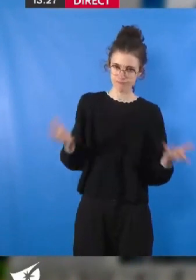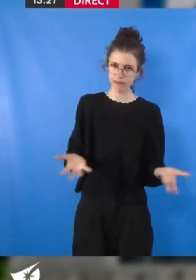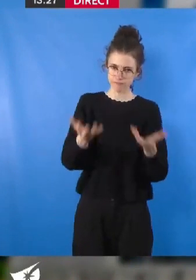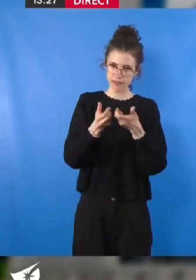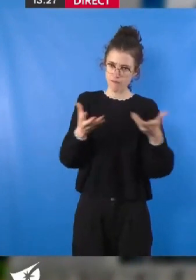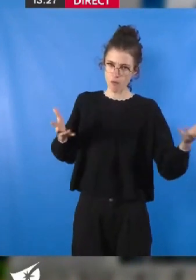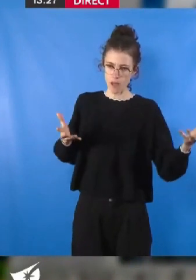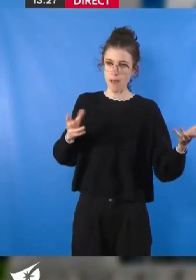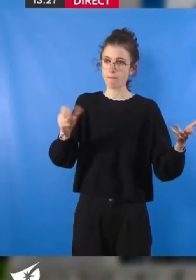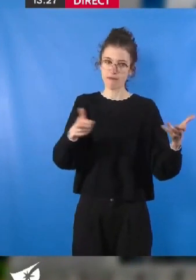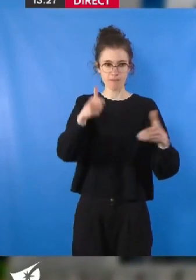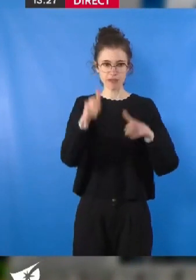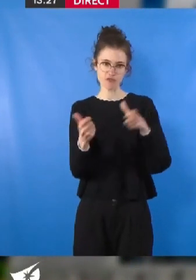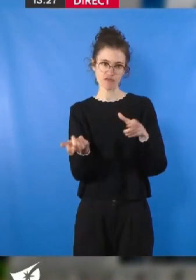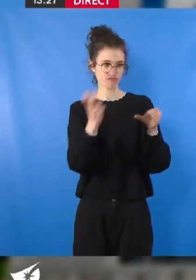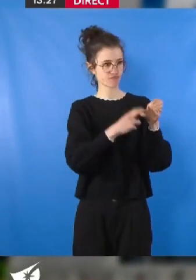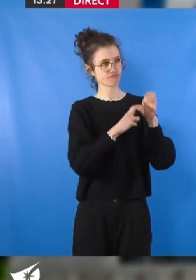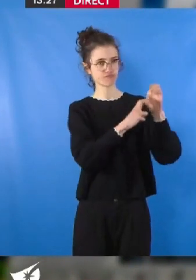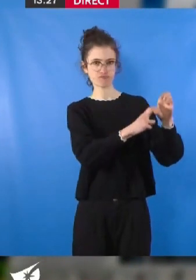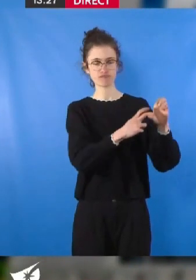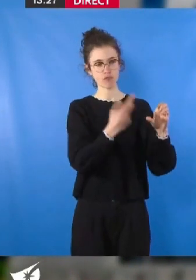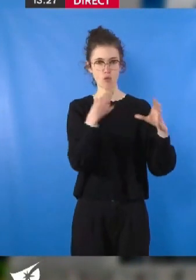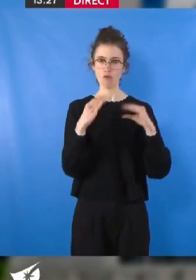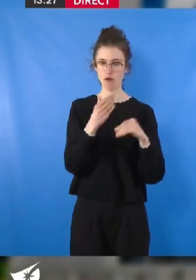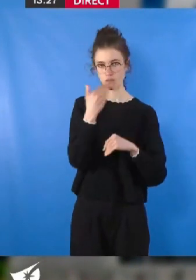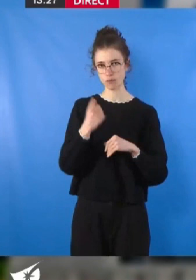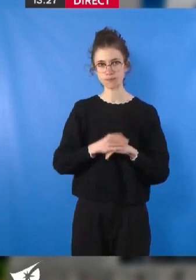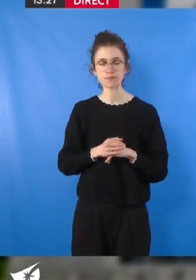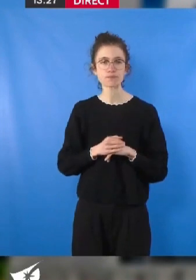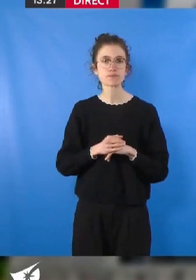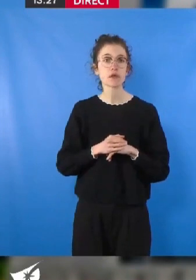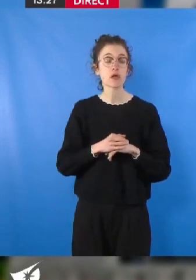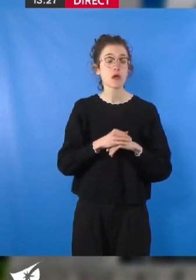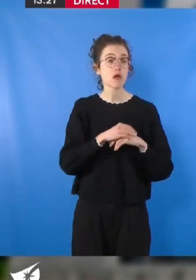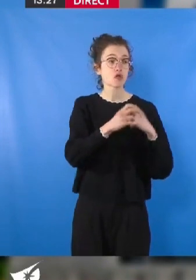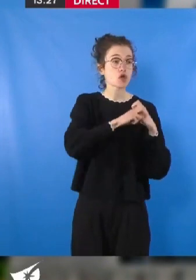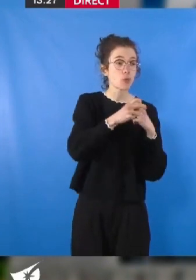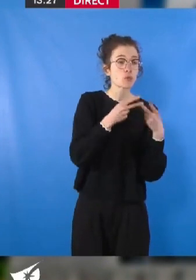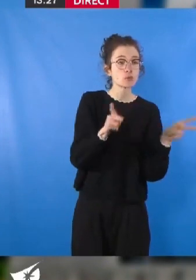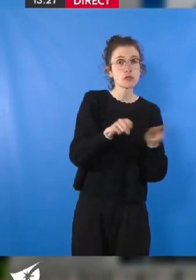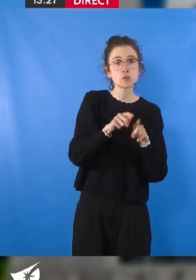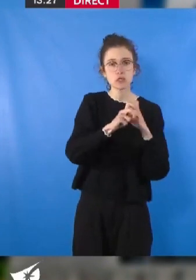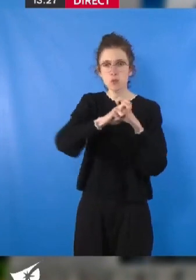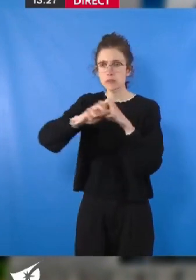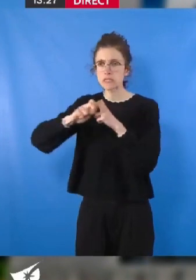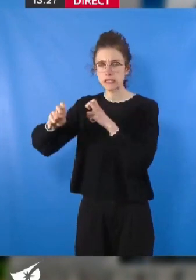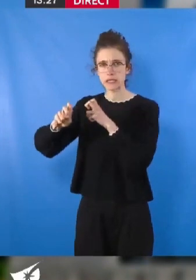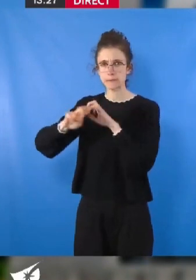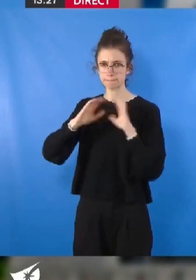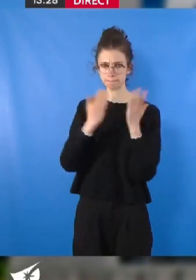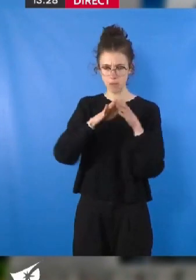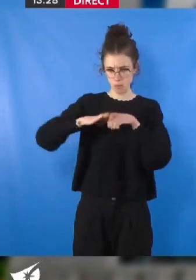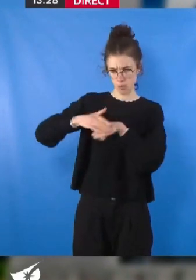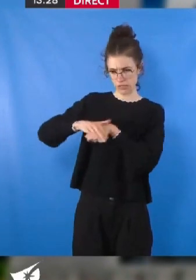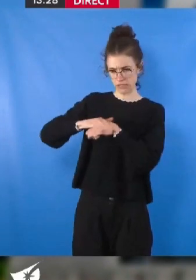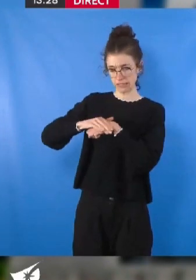confort des déplacements des usagers. Notre politique des transports publics et des mobilités a un coût pour les usagers et pour la